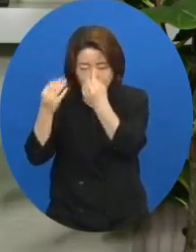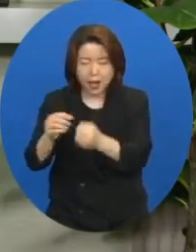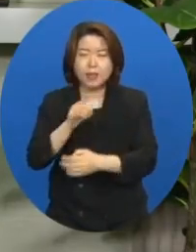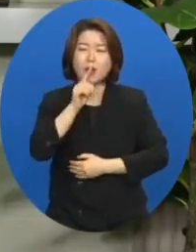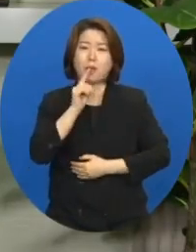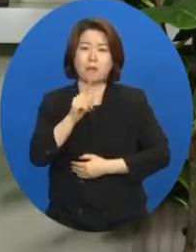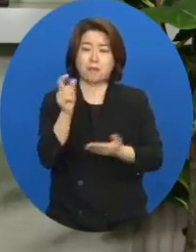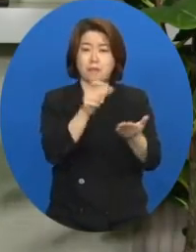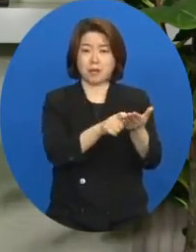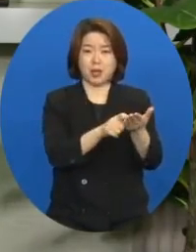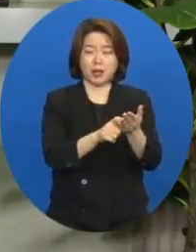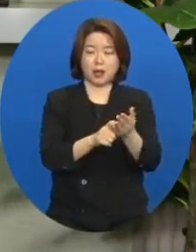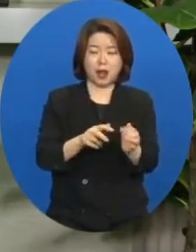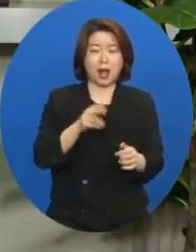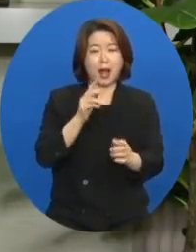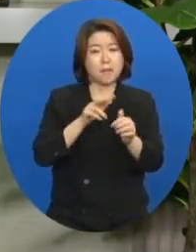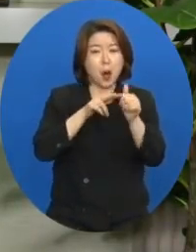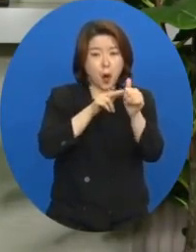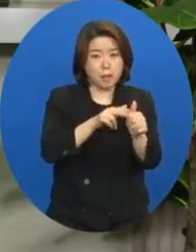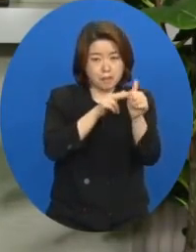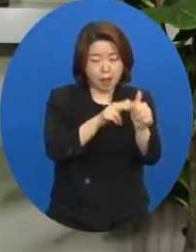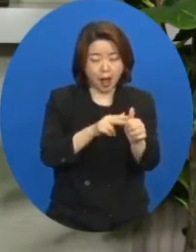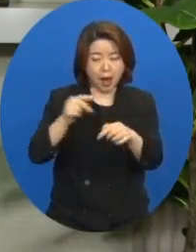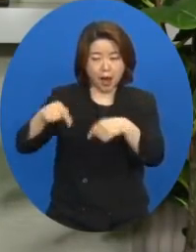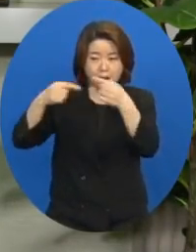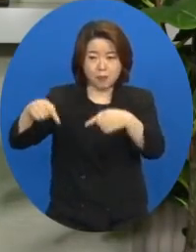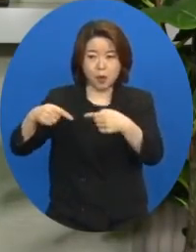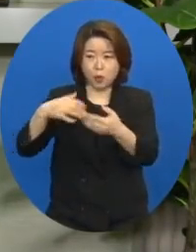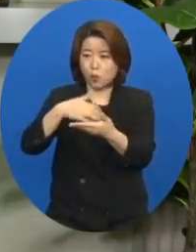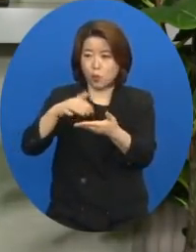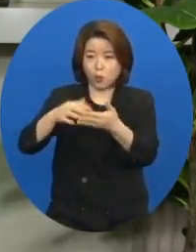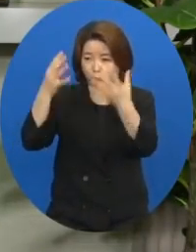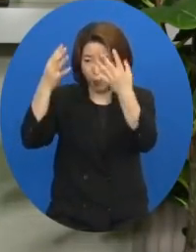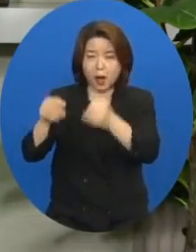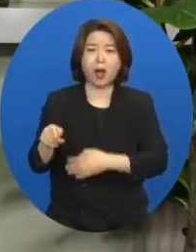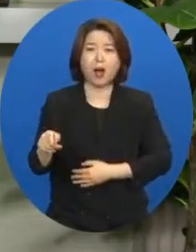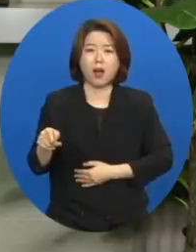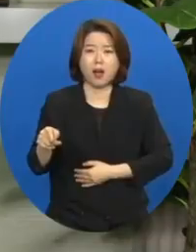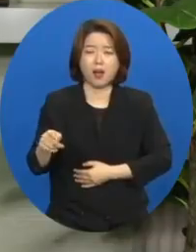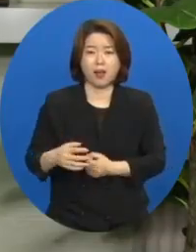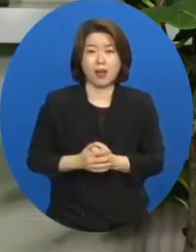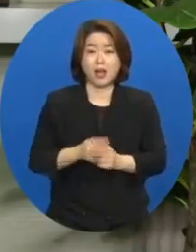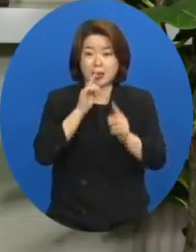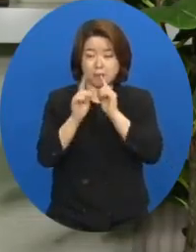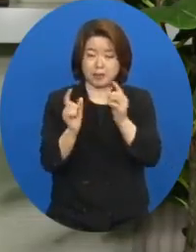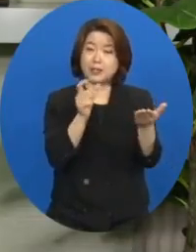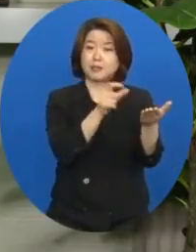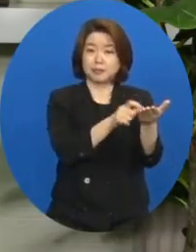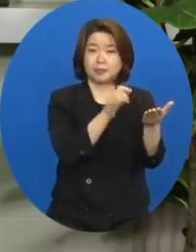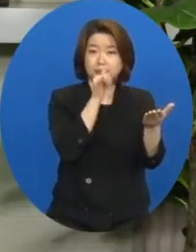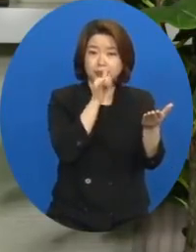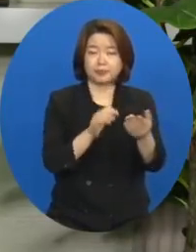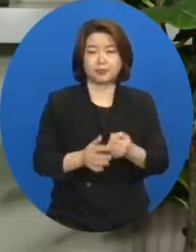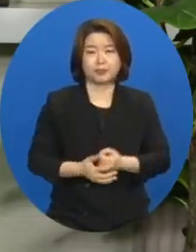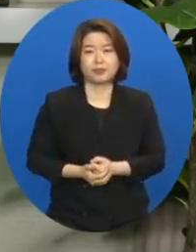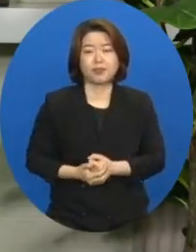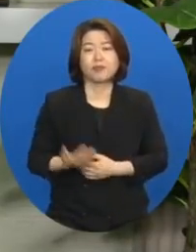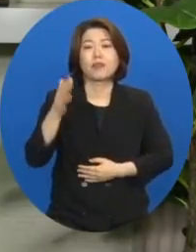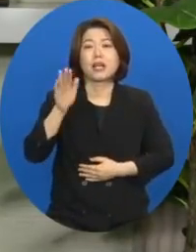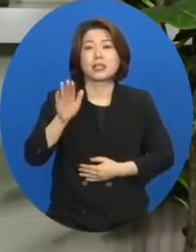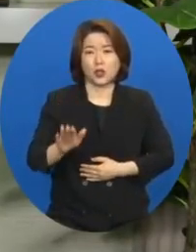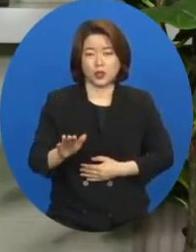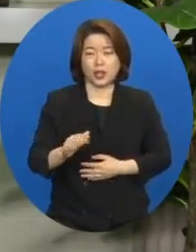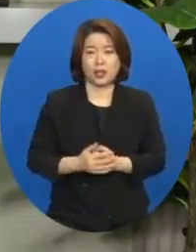말과 병거의 수가 셀 수도 없이 많았다라고 그렇게 말씀하고 있습니다. 그러나